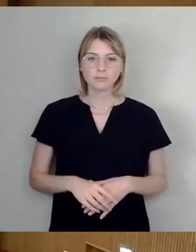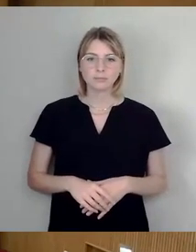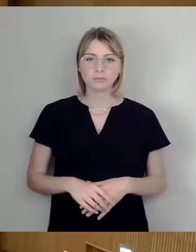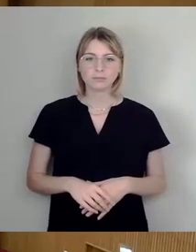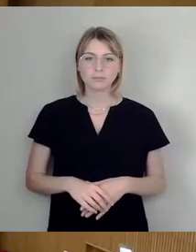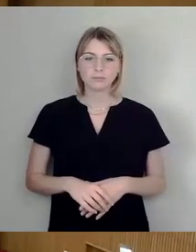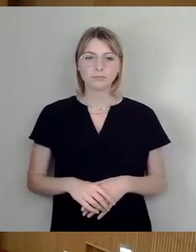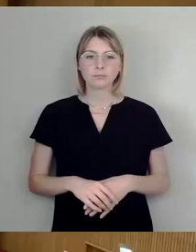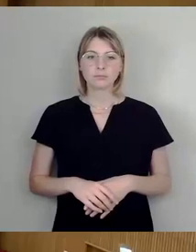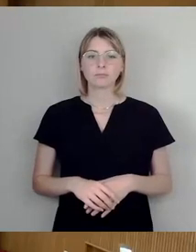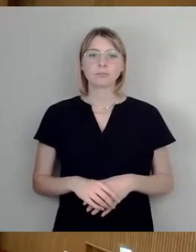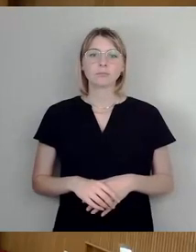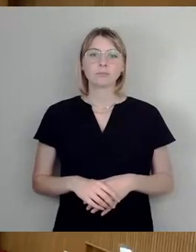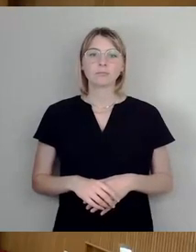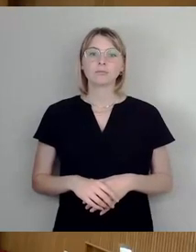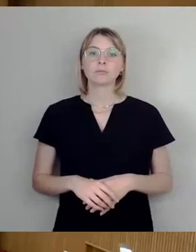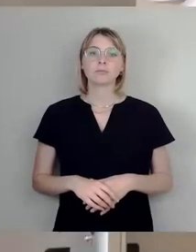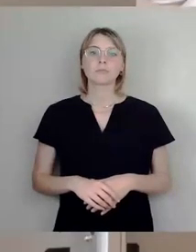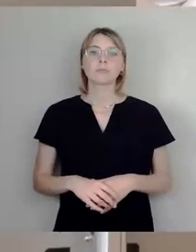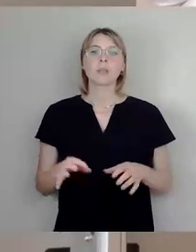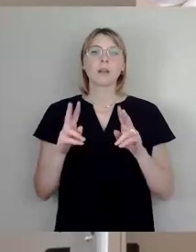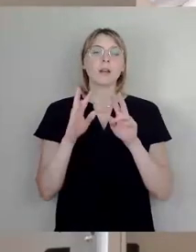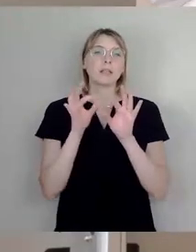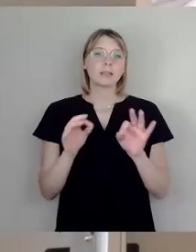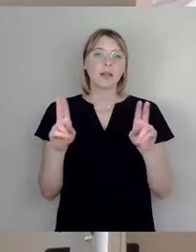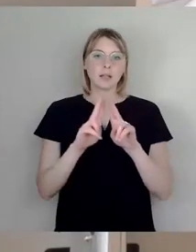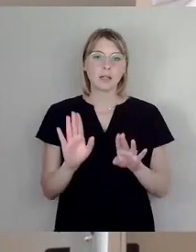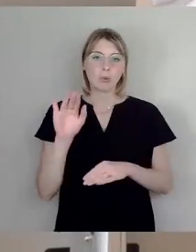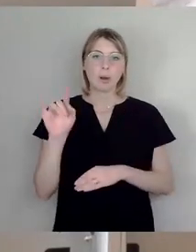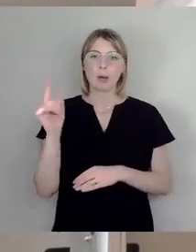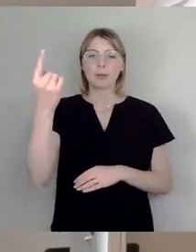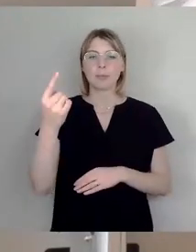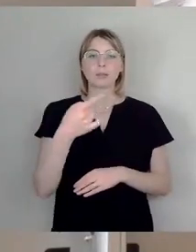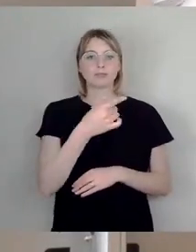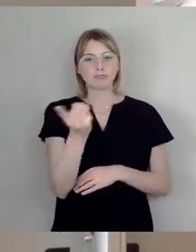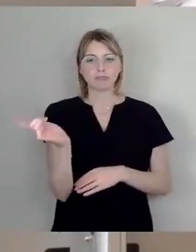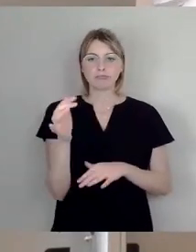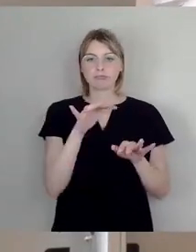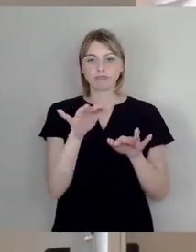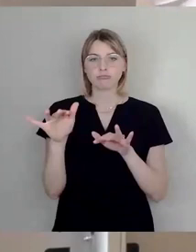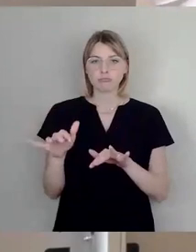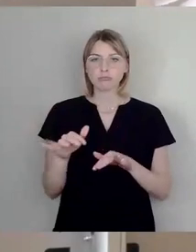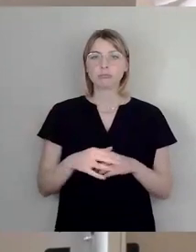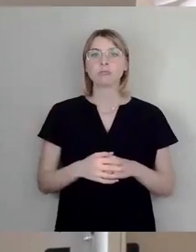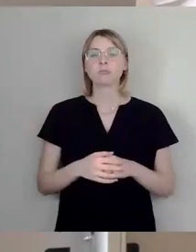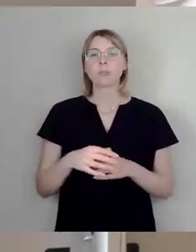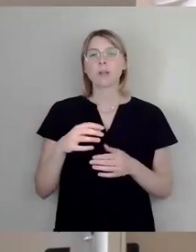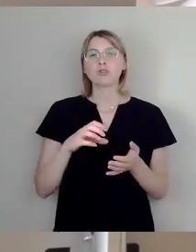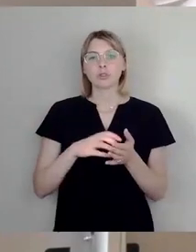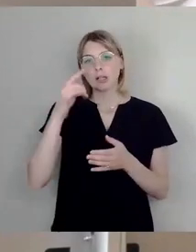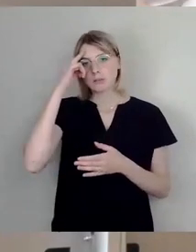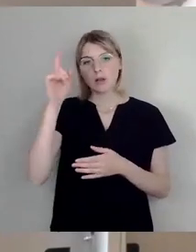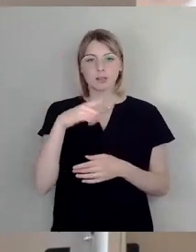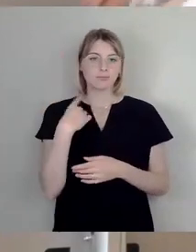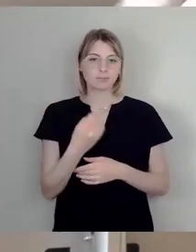Sehr geehrter Herr Oberbürgermeister, meine sehr geehrten Damen und Herren, der Stadtrat, sprich wir, haben im